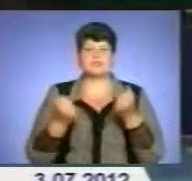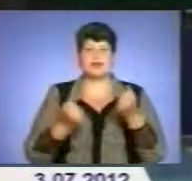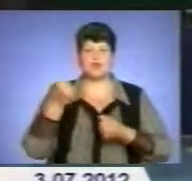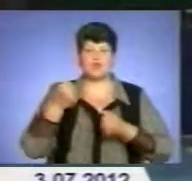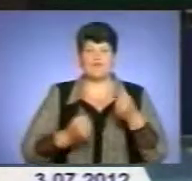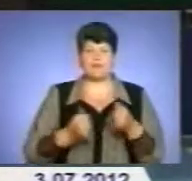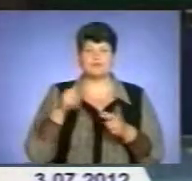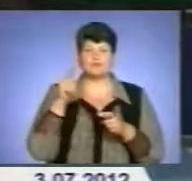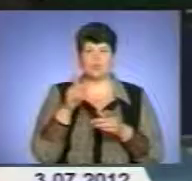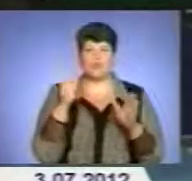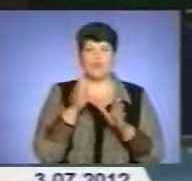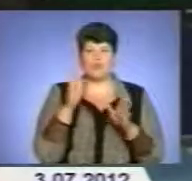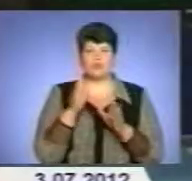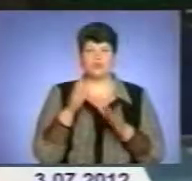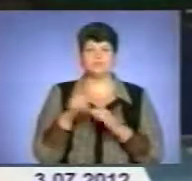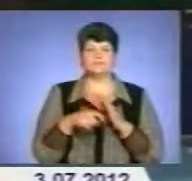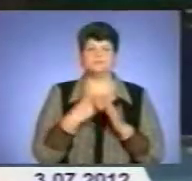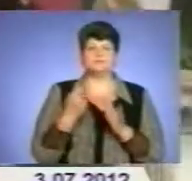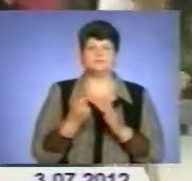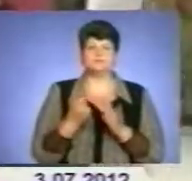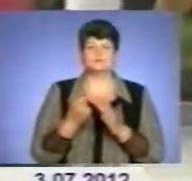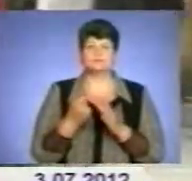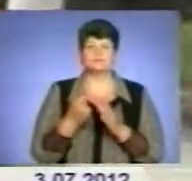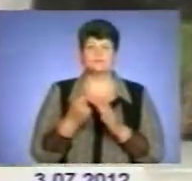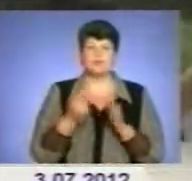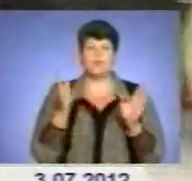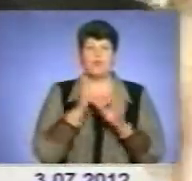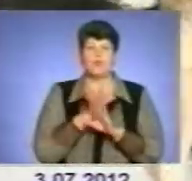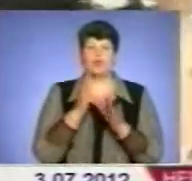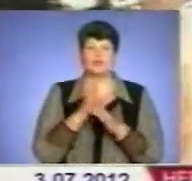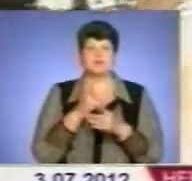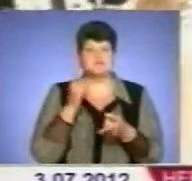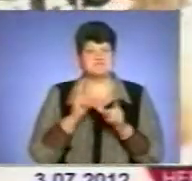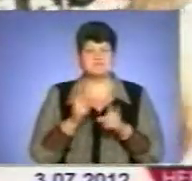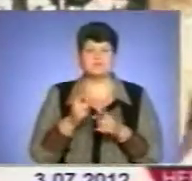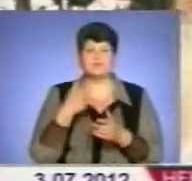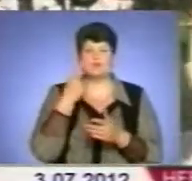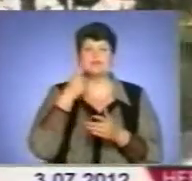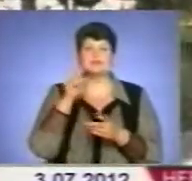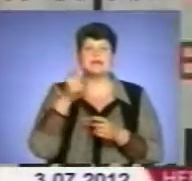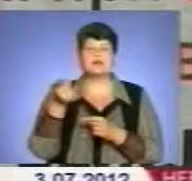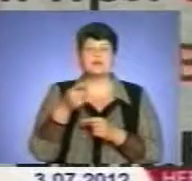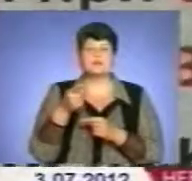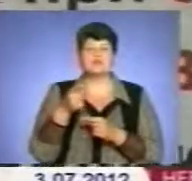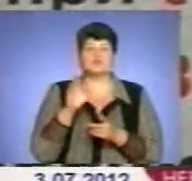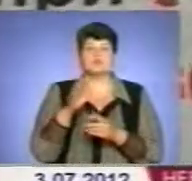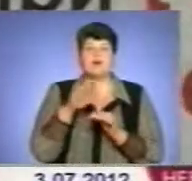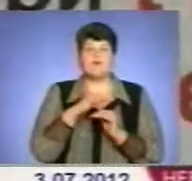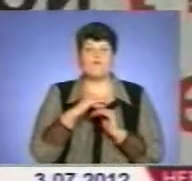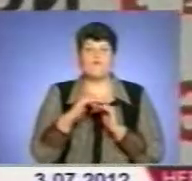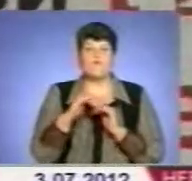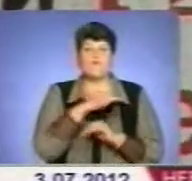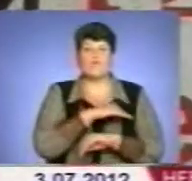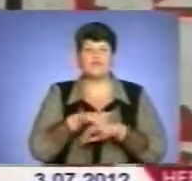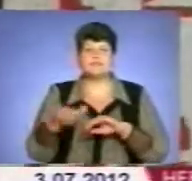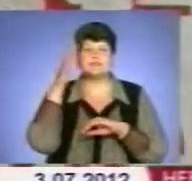автомобілем, дізнавалась Ірина Луцишин. Погода остаточно переконала тернополян, що на дворі літо. Спека не спадатиме й